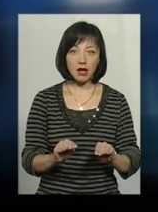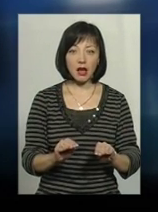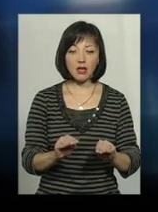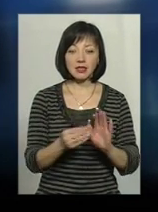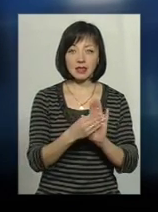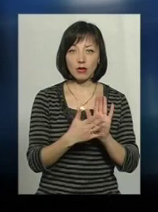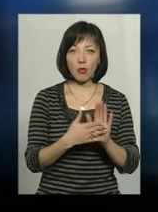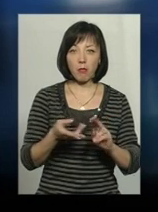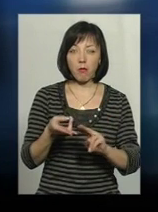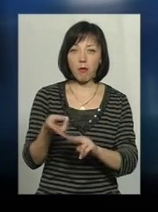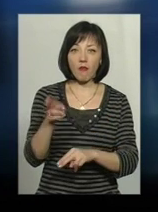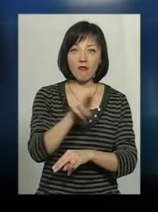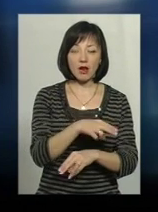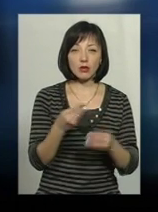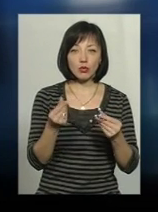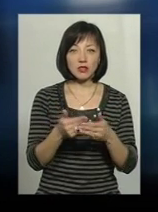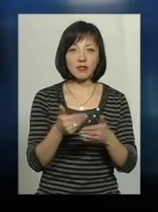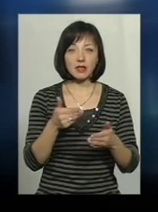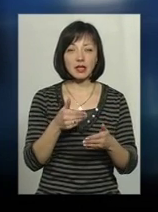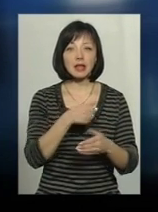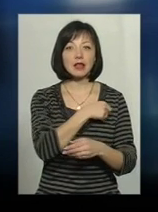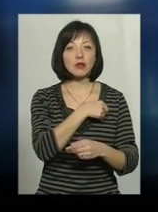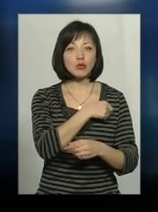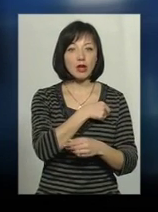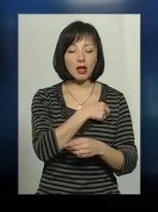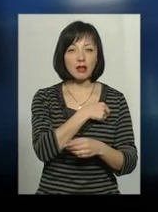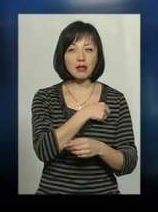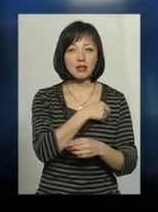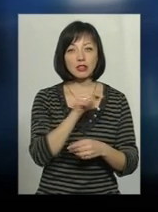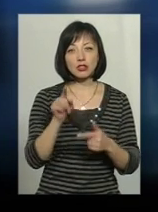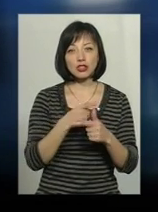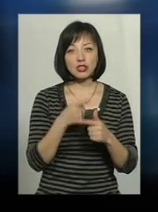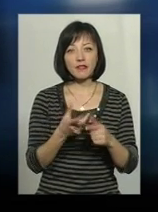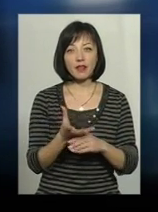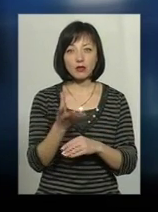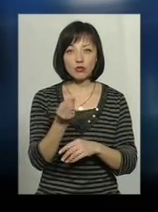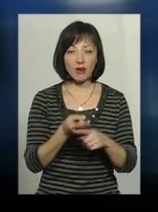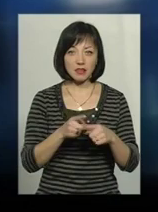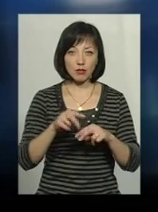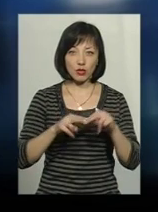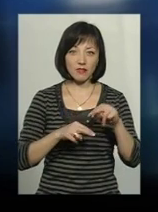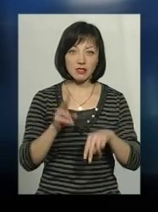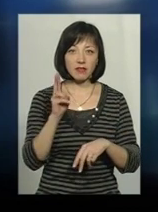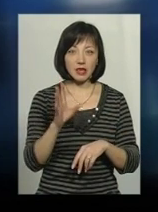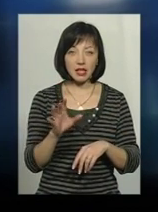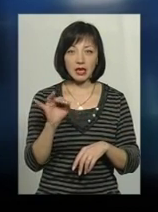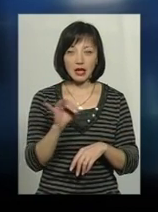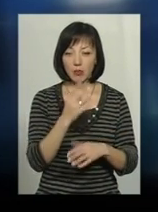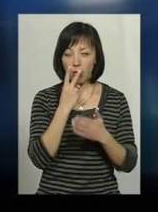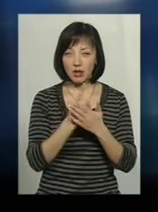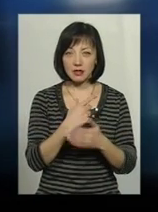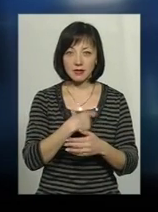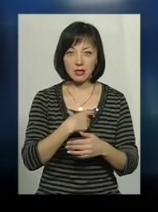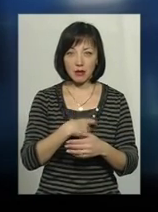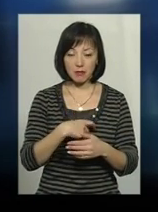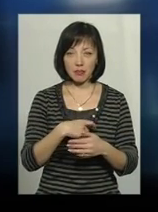коштів від, скоріше всього, депутат став, якби, чи фінансував оце будівництво квартир і їх показав себе